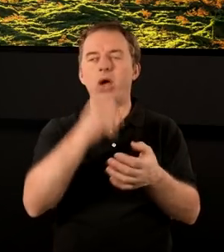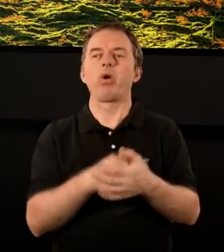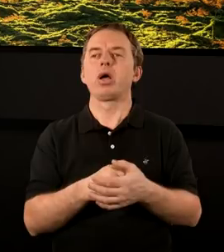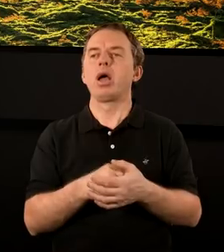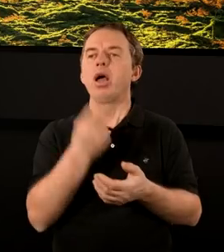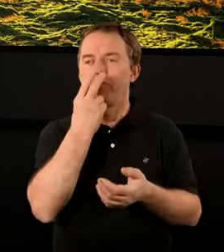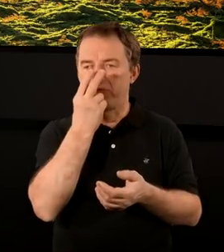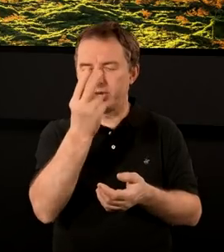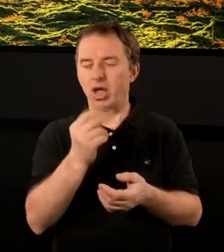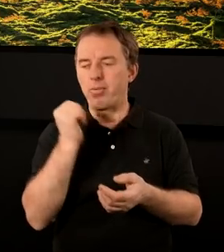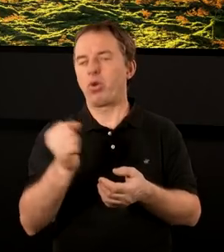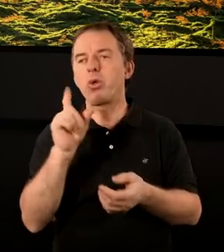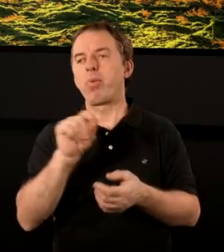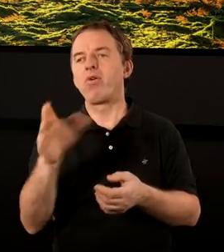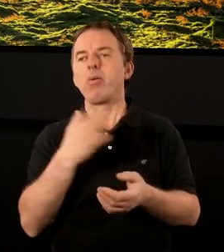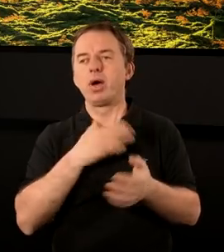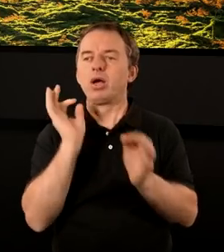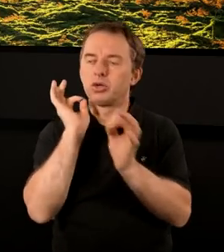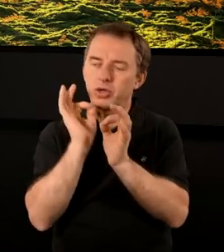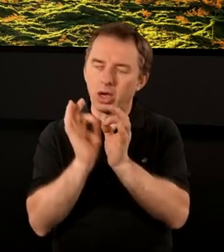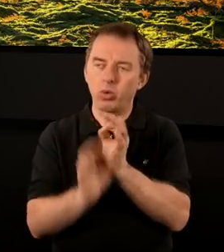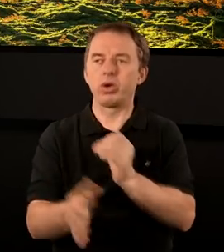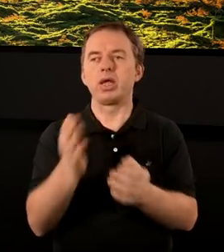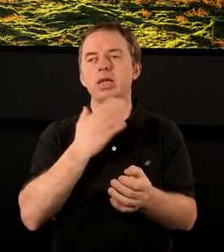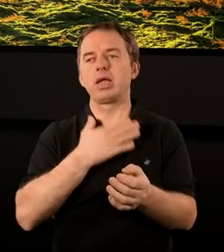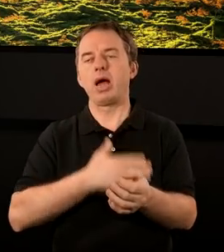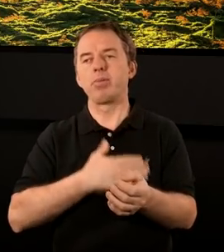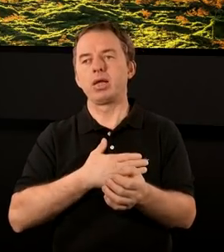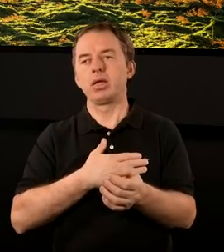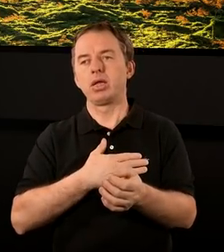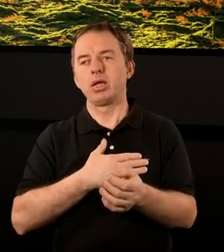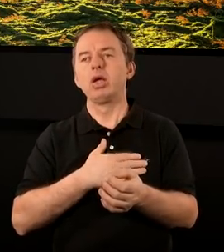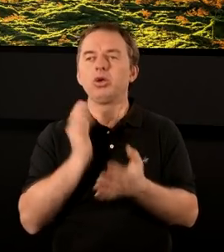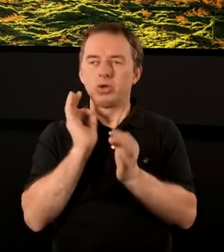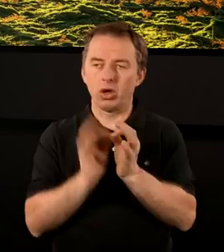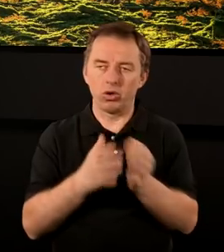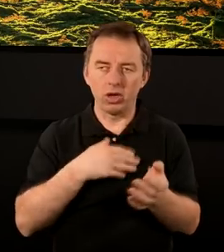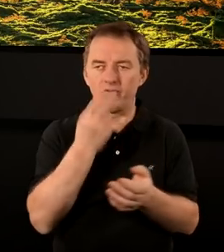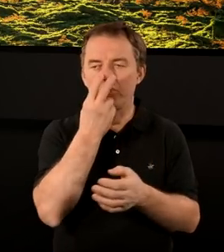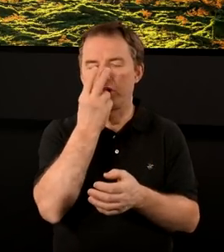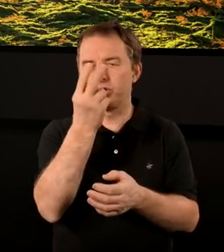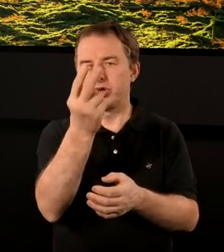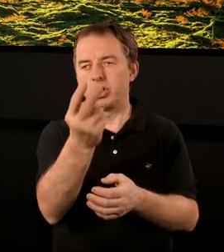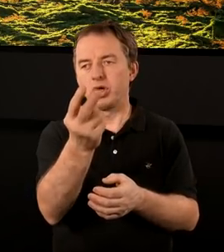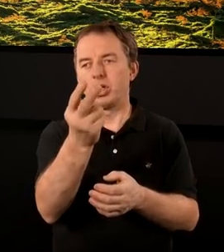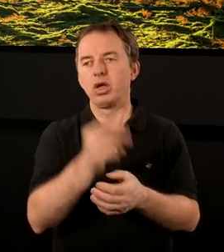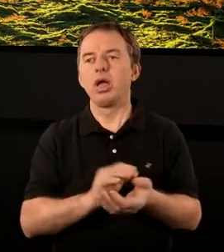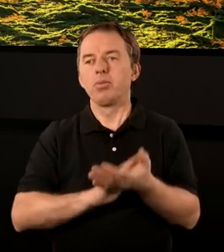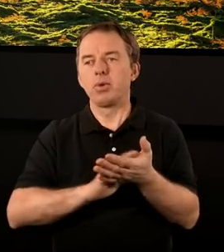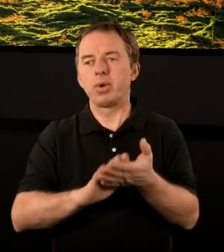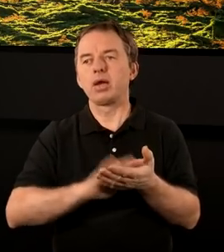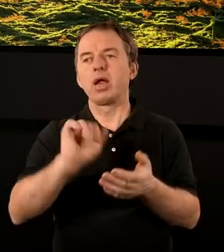widzimy, że apostoł Paweł ma szczególny Sabat. Ale szczególny Sabat, bo też widzi... Jan.